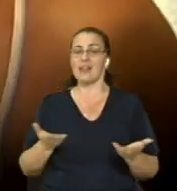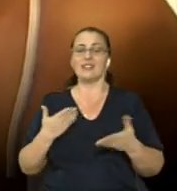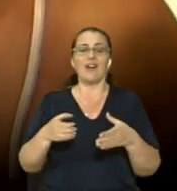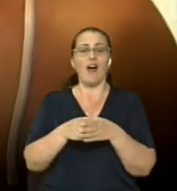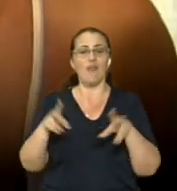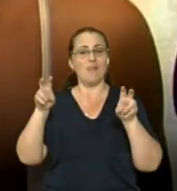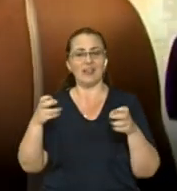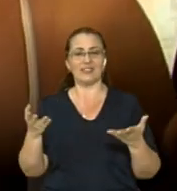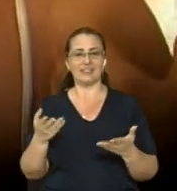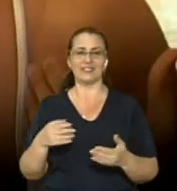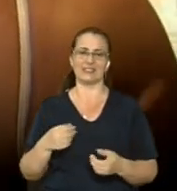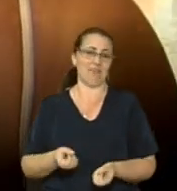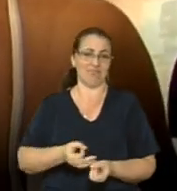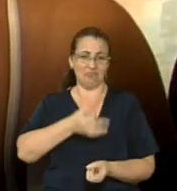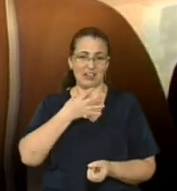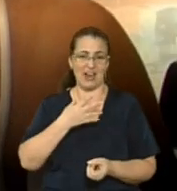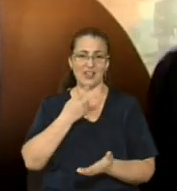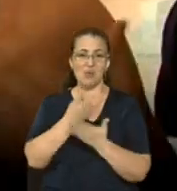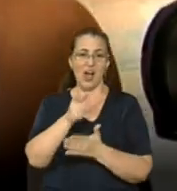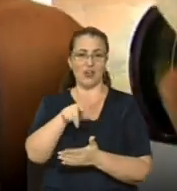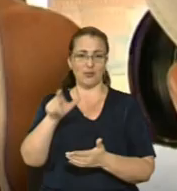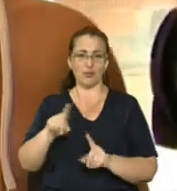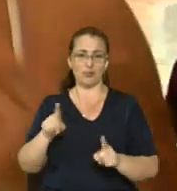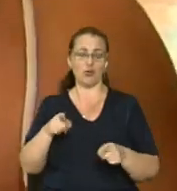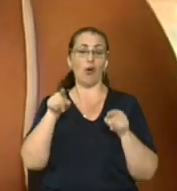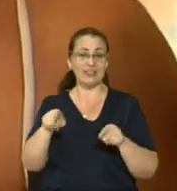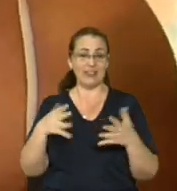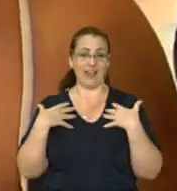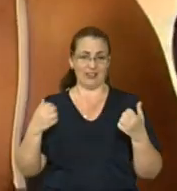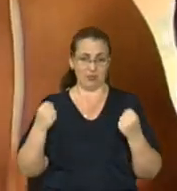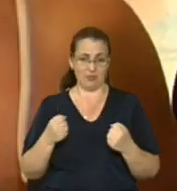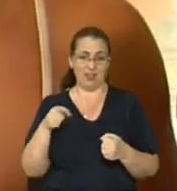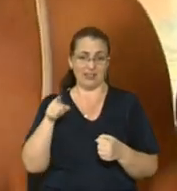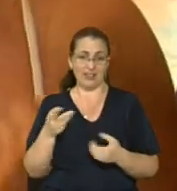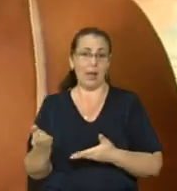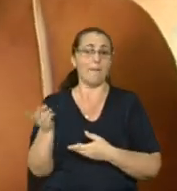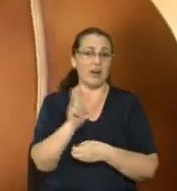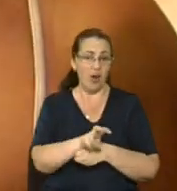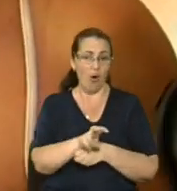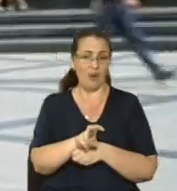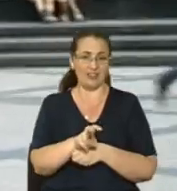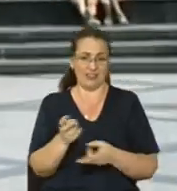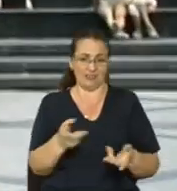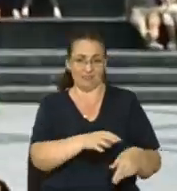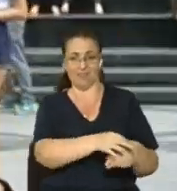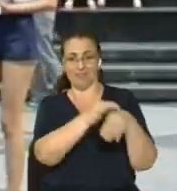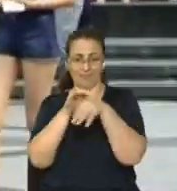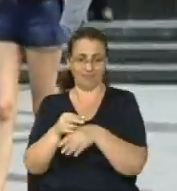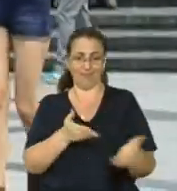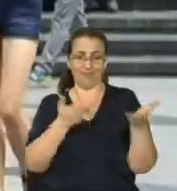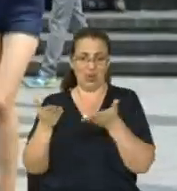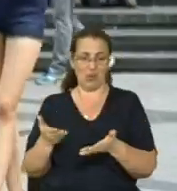прикольно, це показуєш людям, що ти спортсмен, і ти приходиш до людей і їх запросиш на свіжий матч. Далі